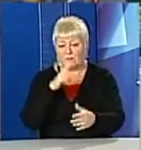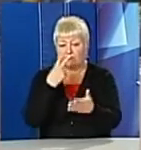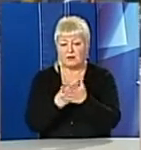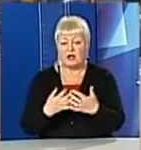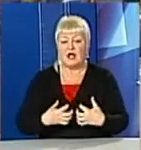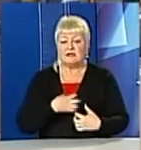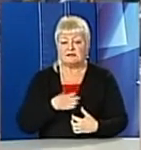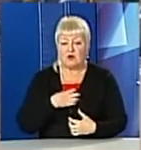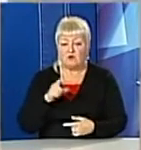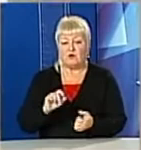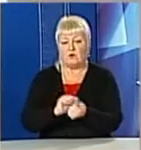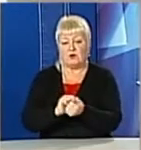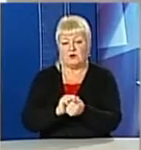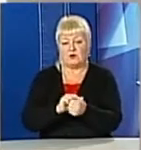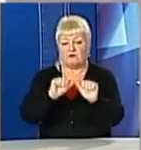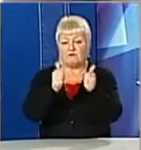у паперовій формі.